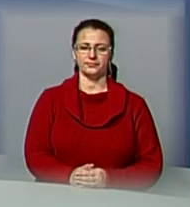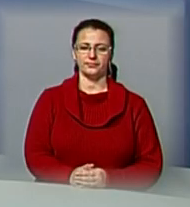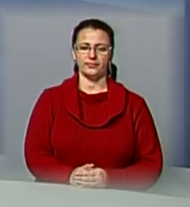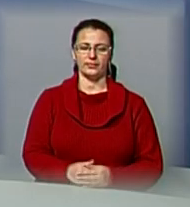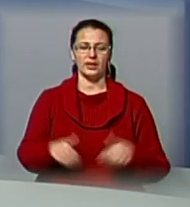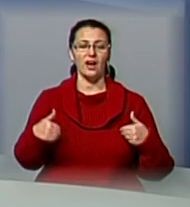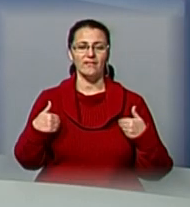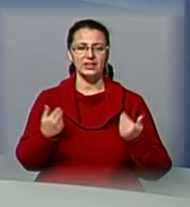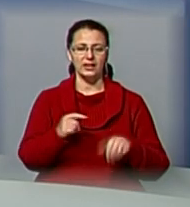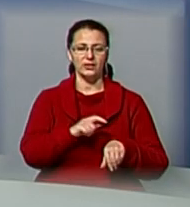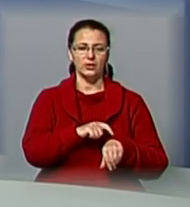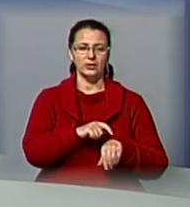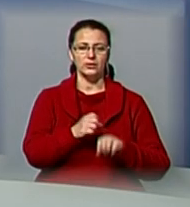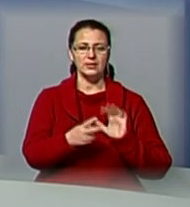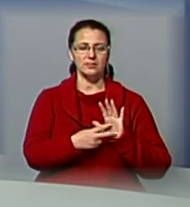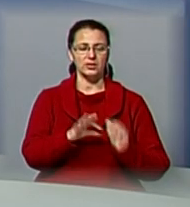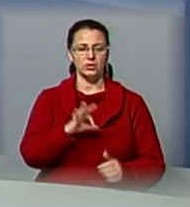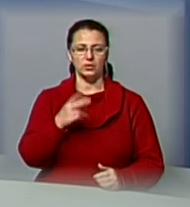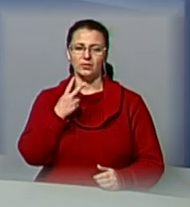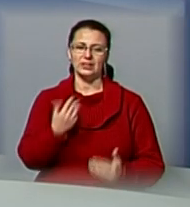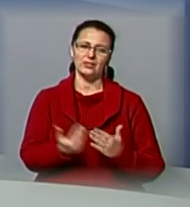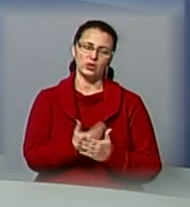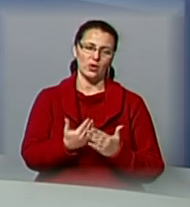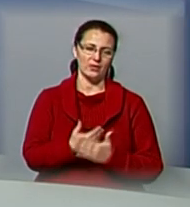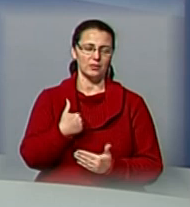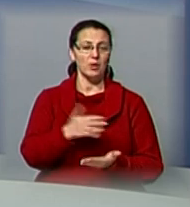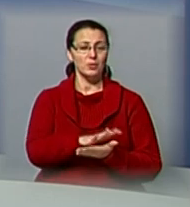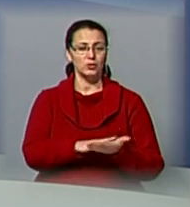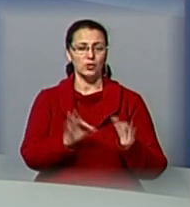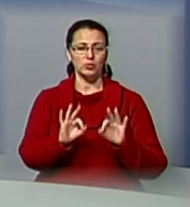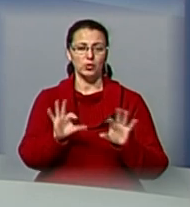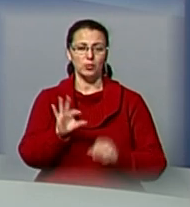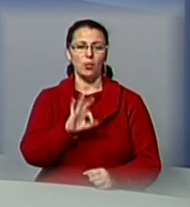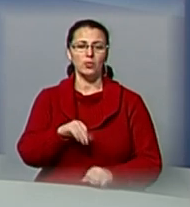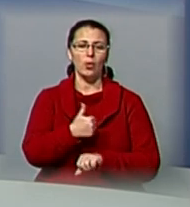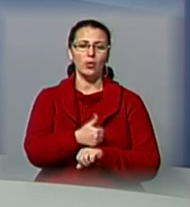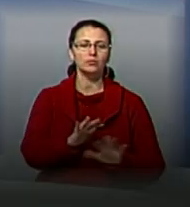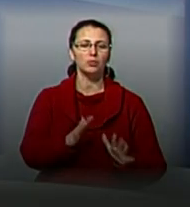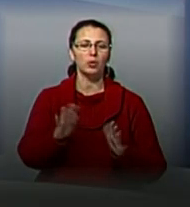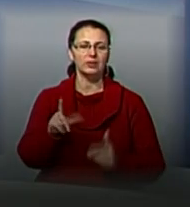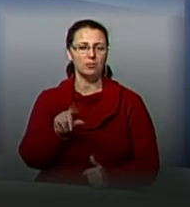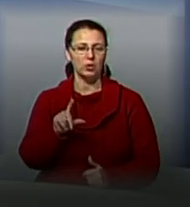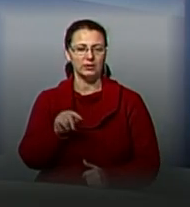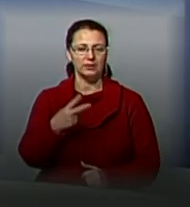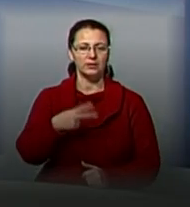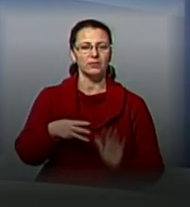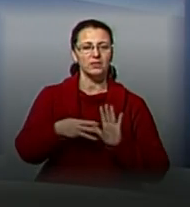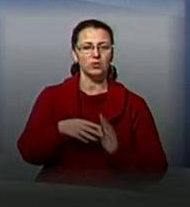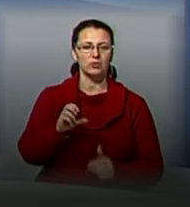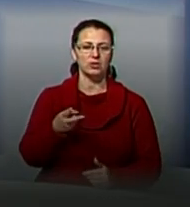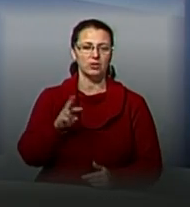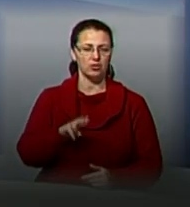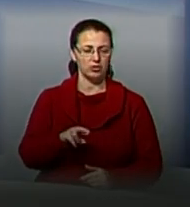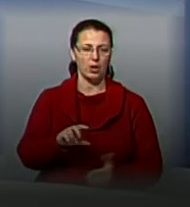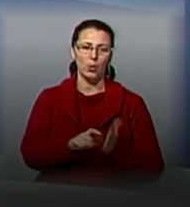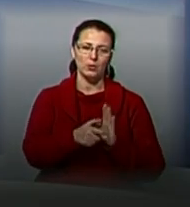Вітаю на годиннику 17.00. Ви дивитесь новини. Ми продовжуємо розповідати про головні події понеділка, 28 січня.